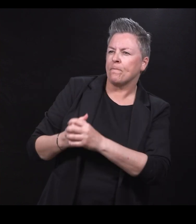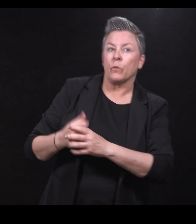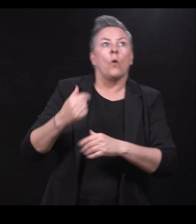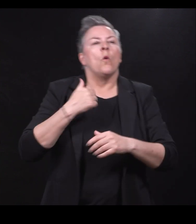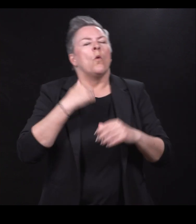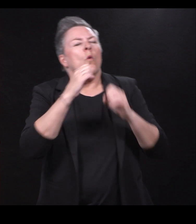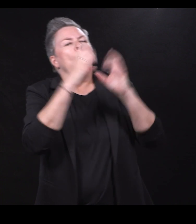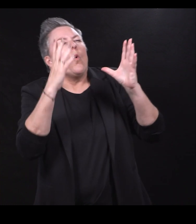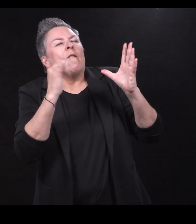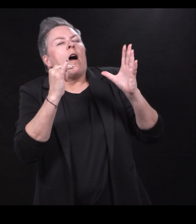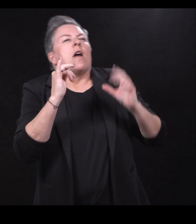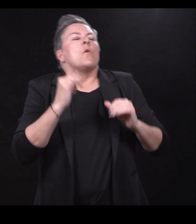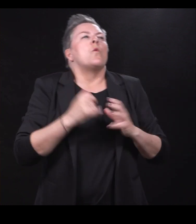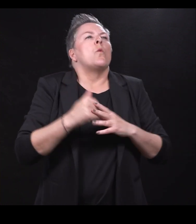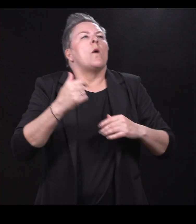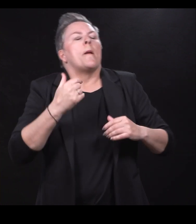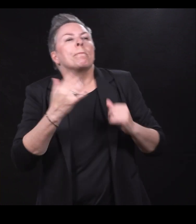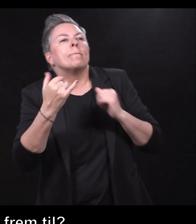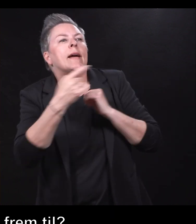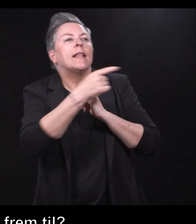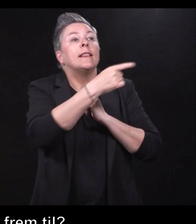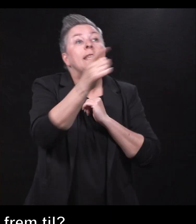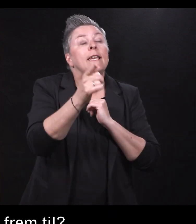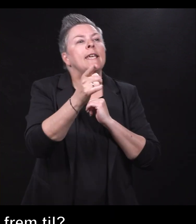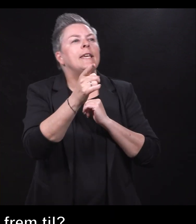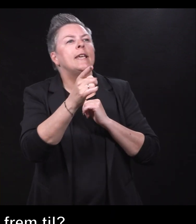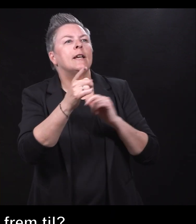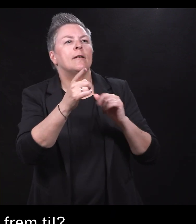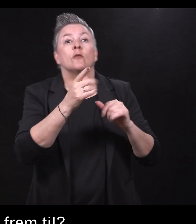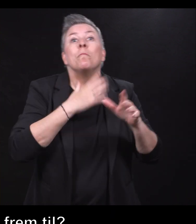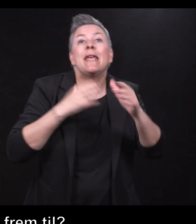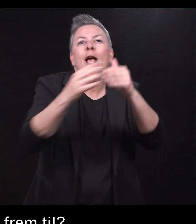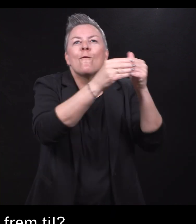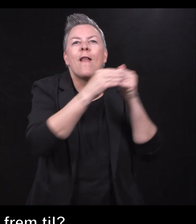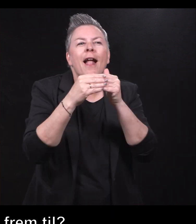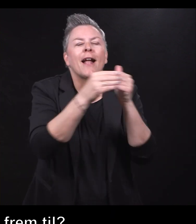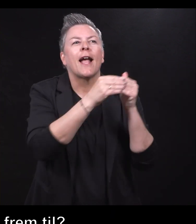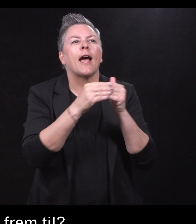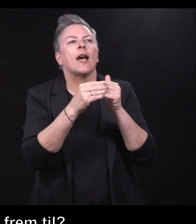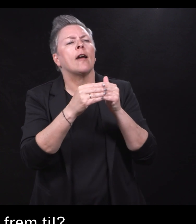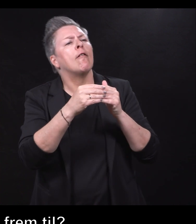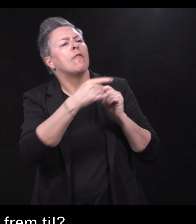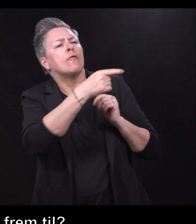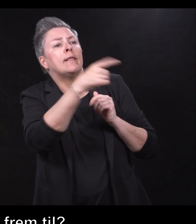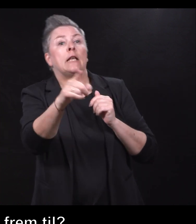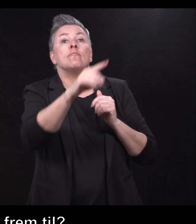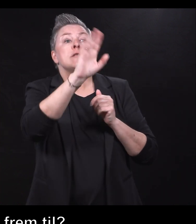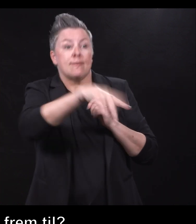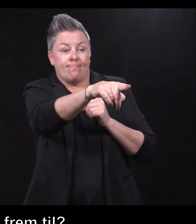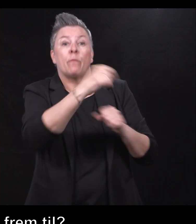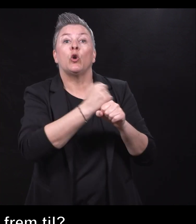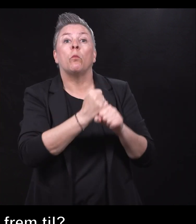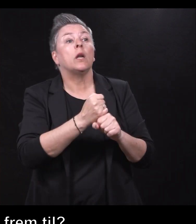at de som er kollegaer og de som er på jobben får